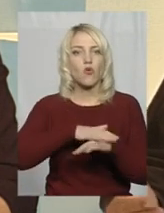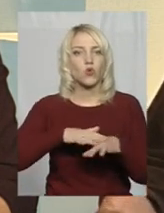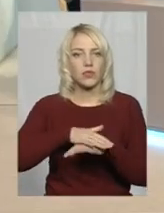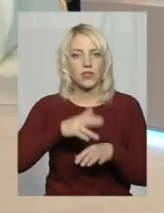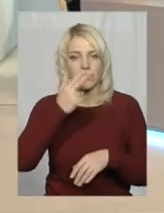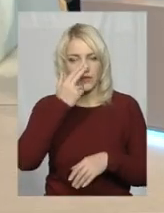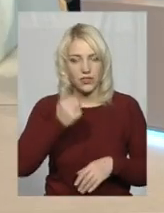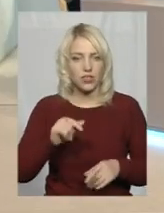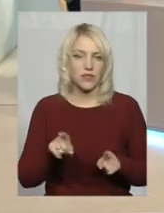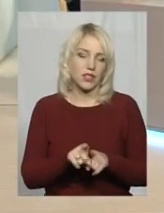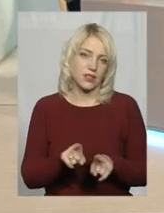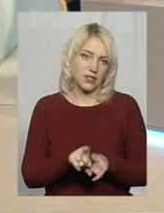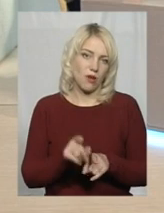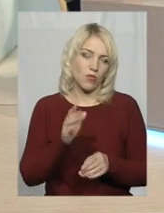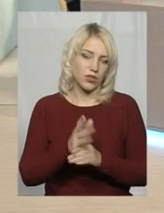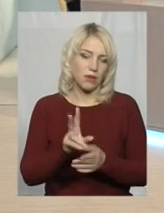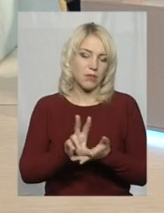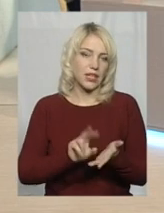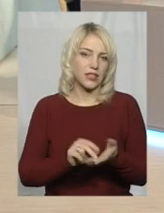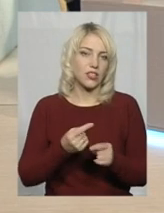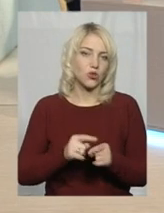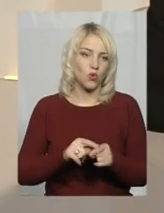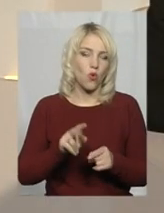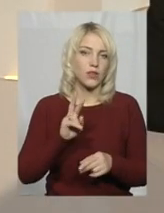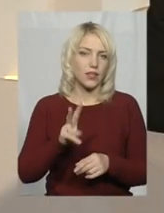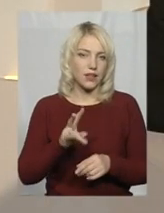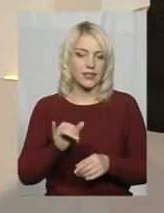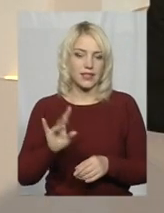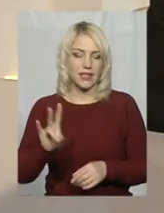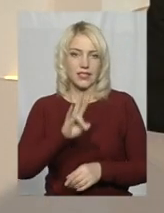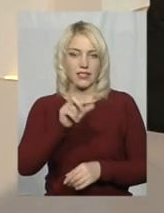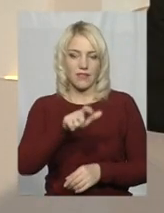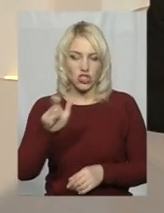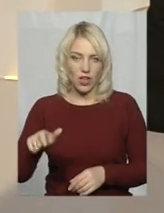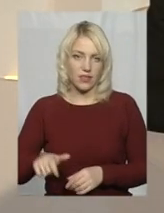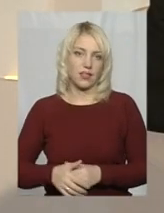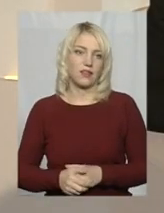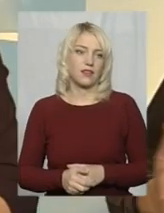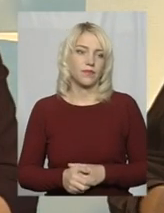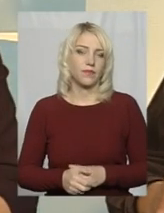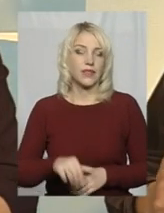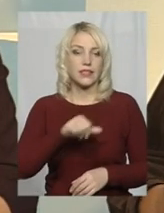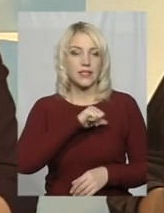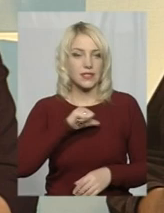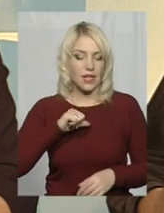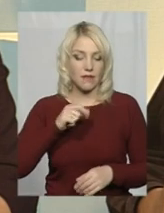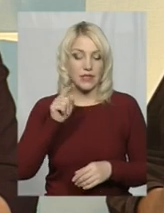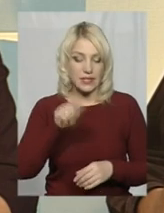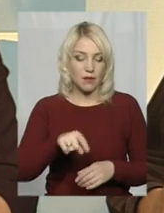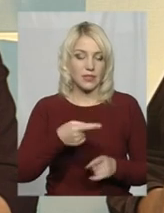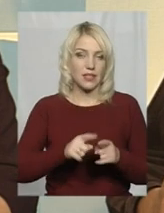Так само є приклади того, як і священики, священнослужителі саме цей період